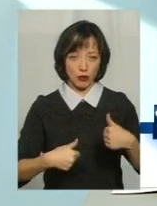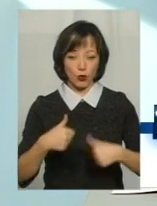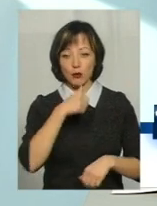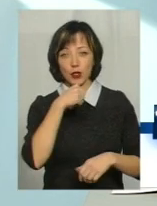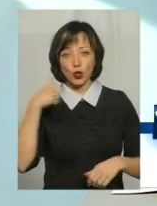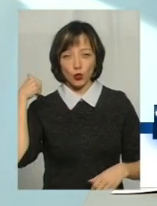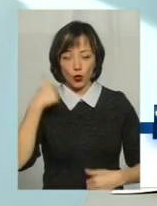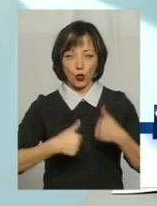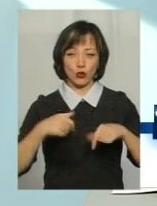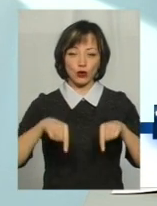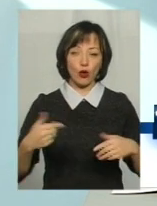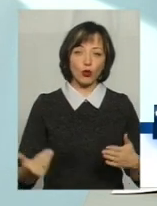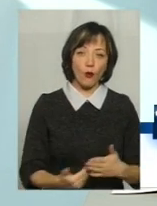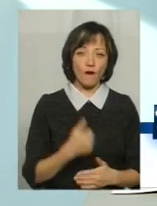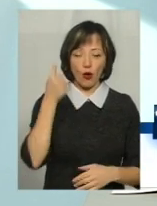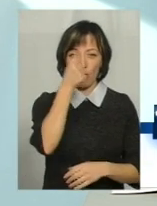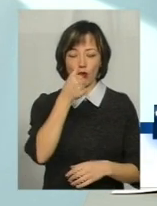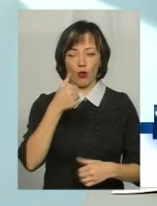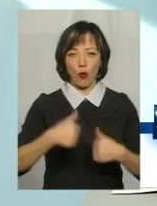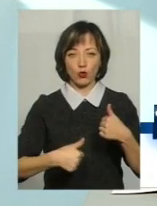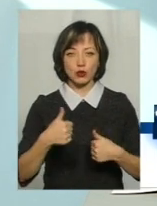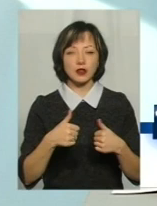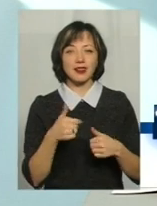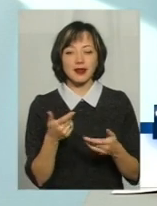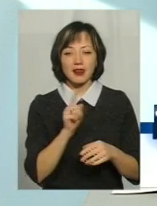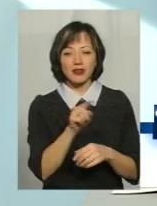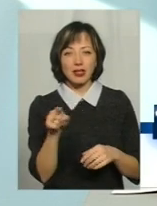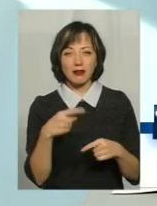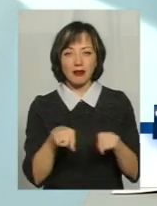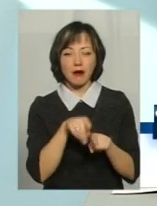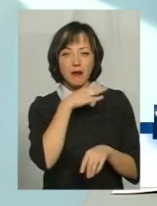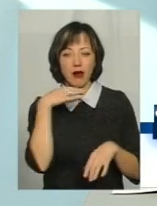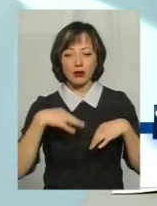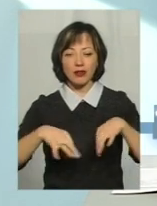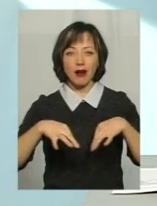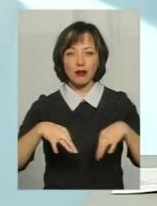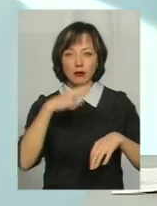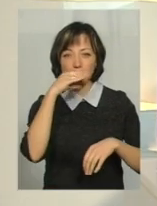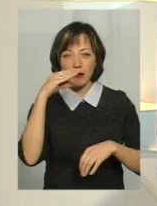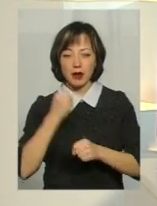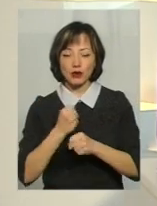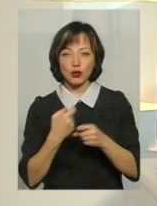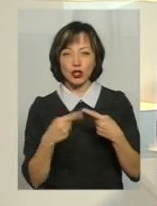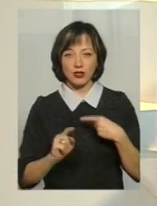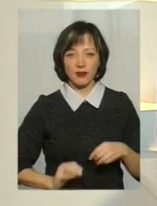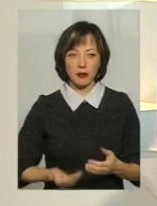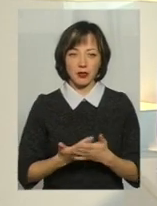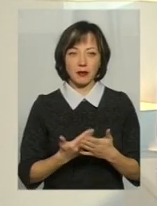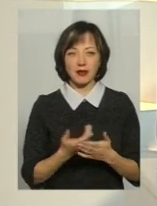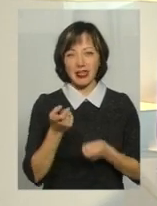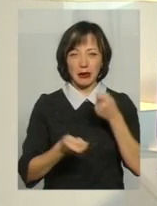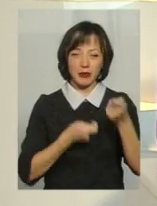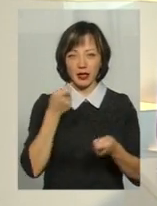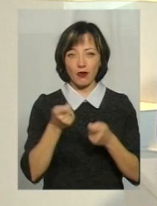минулого конкурсу, цього нового, по суті, в них не настільки багато транспортних засобів, на них працюють інші перевізники, ну такі дрібні